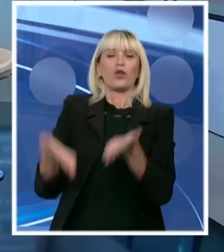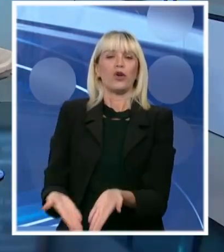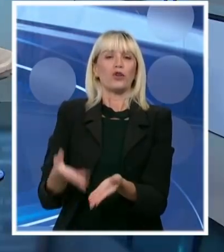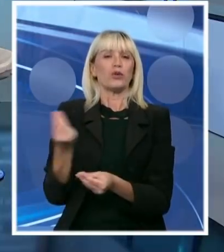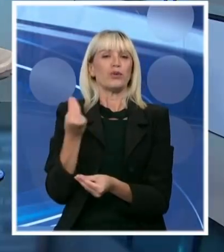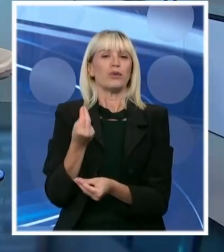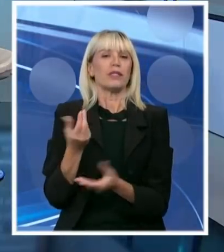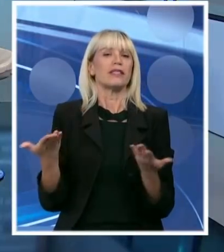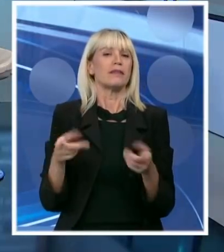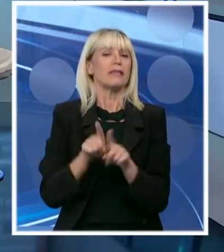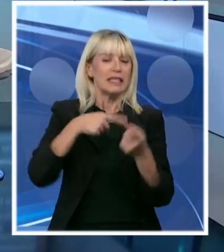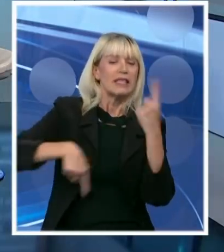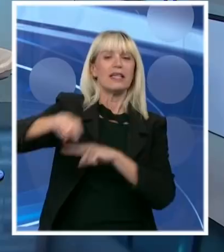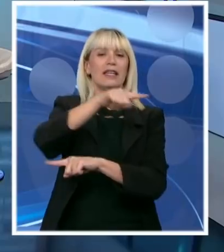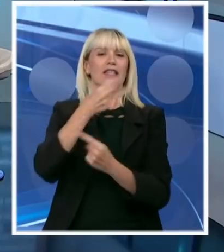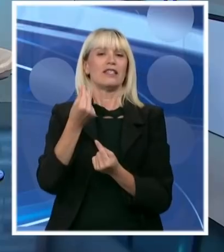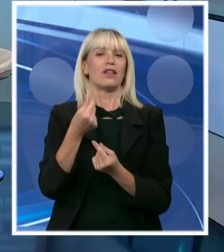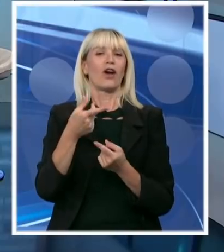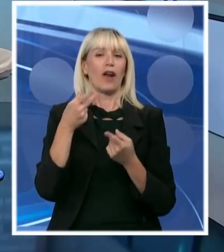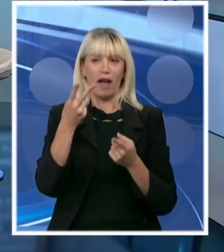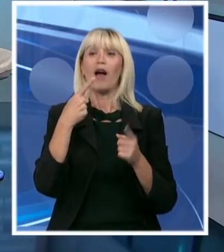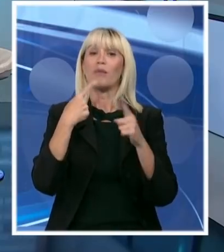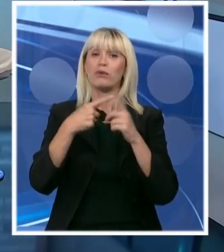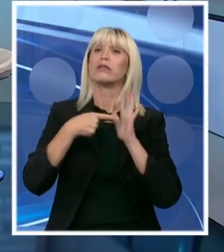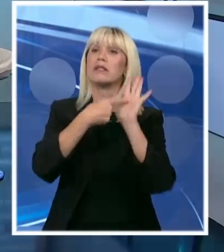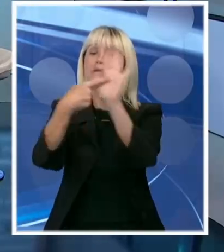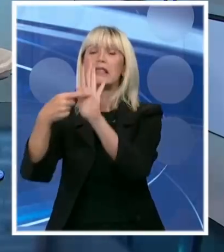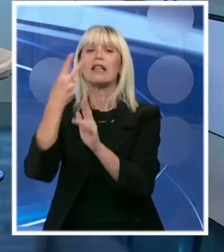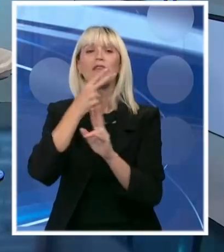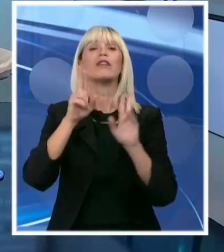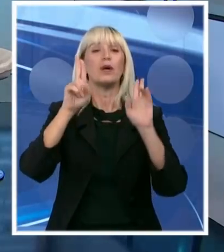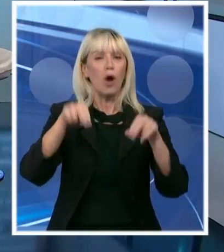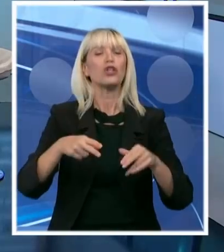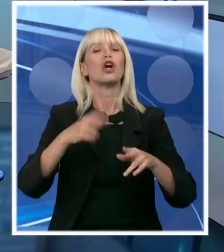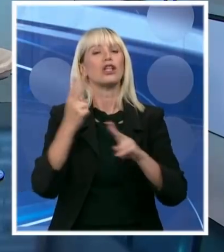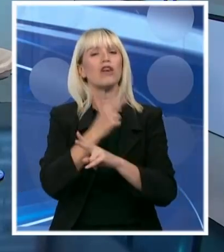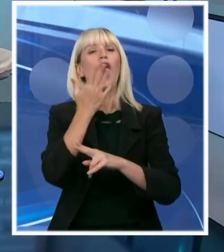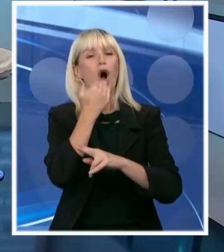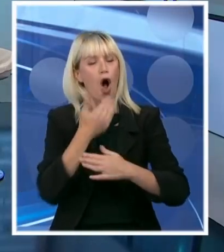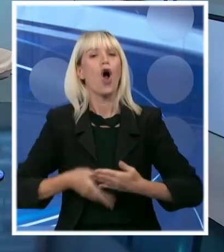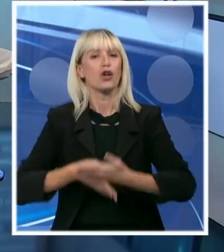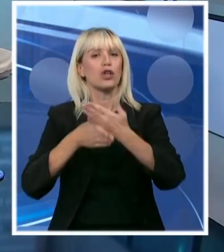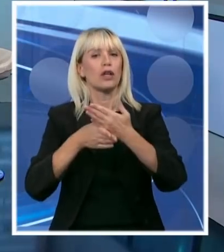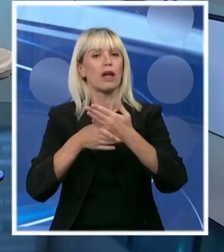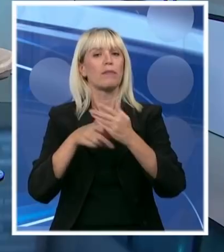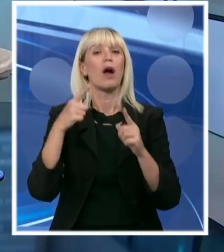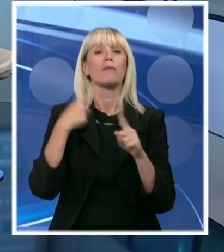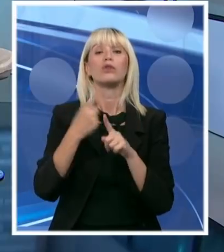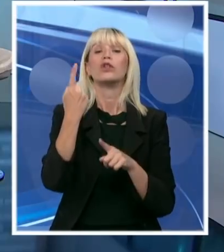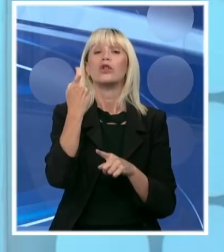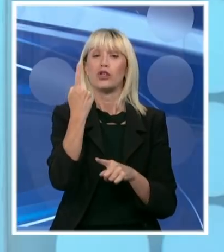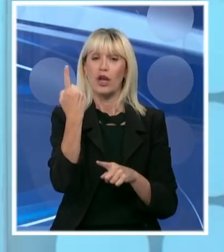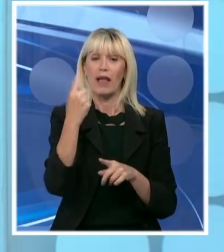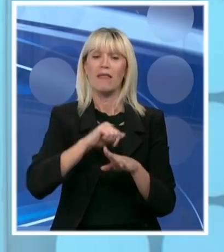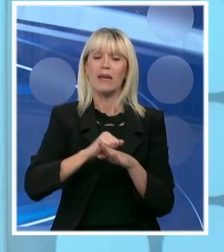hoće da pomogne. Najmanje još jedan mesec odložit ćemo plaćanje poreza i doprinosa. Što nam je ogromna mera.